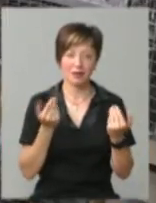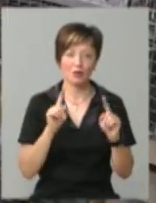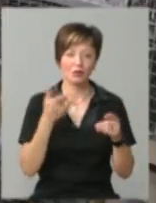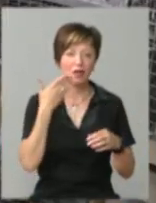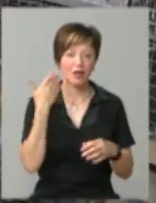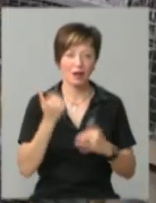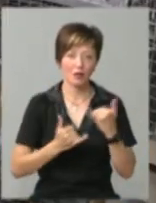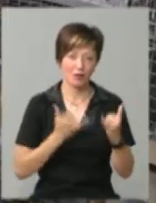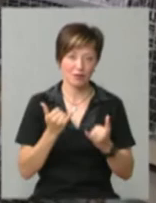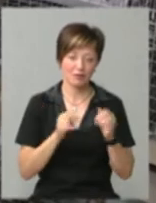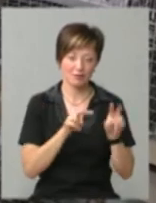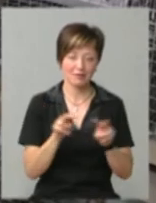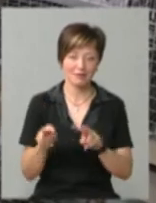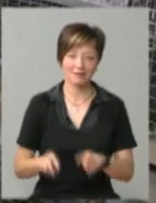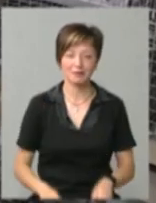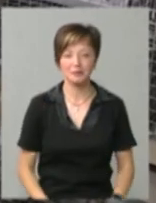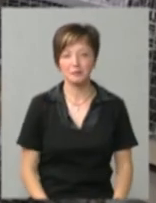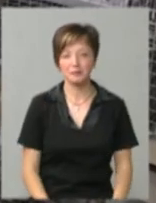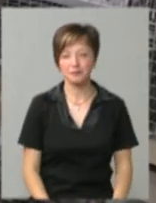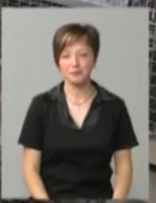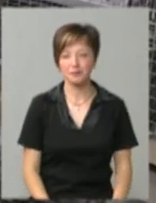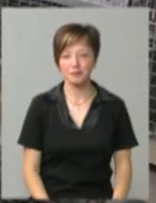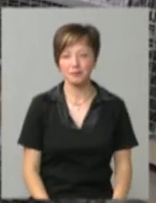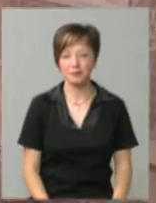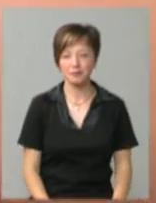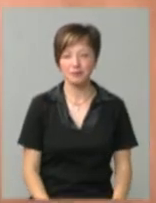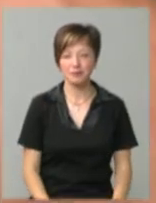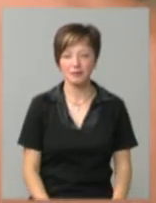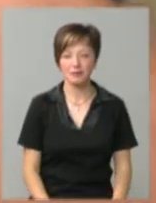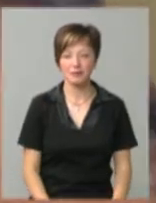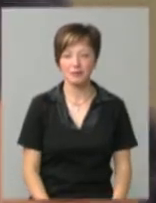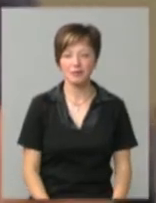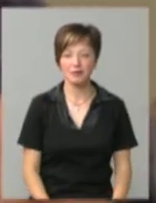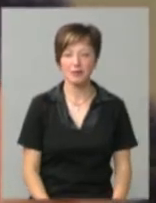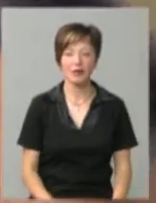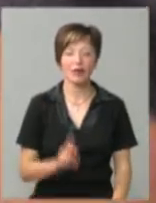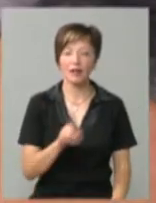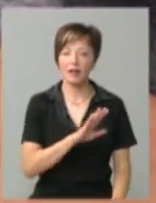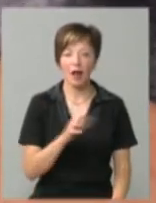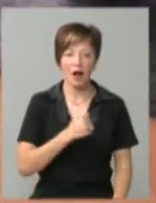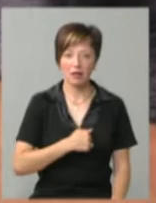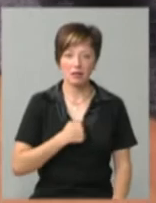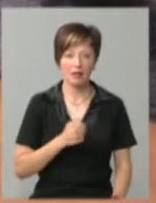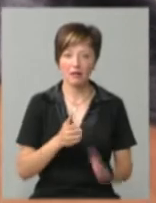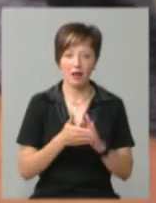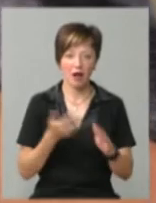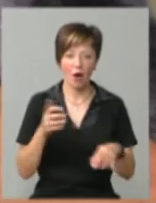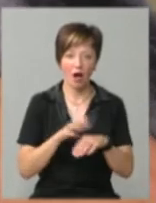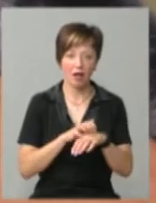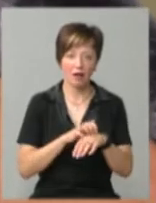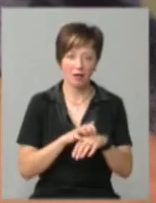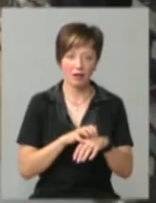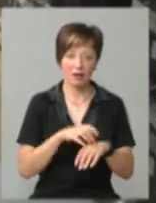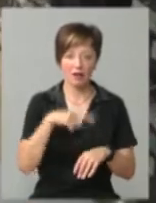легко, доглядати їх дуже легко. Шиншилина агресивні та не викликають аллергії, каже Роман